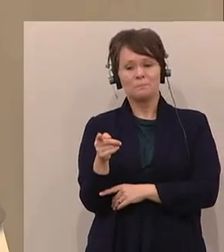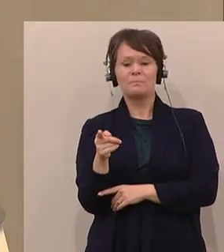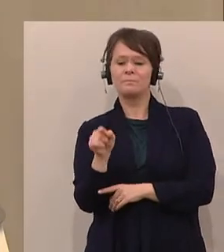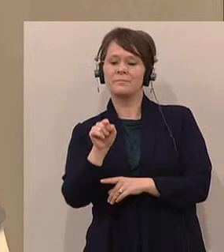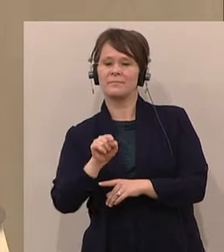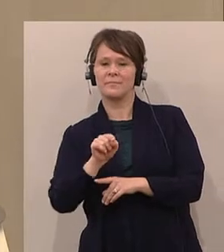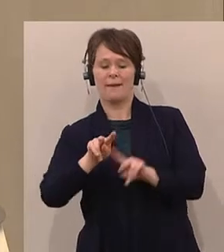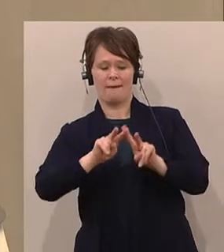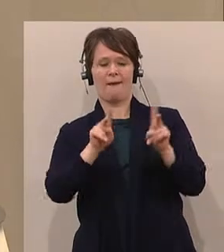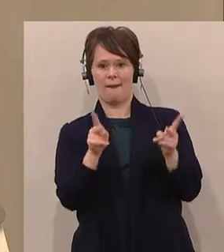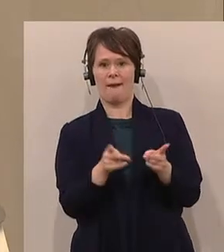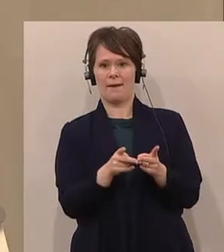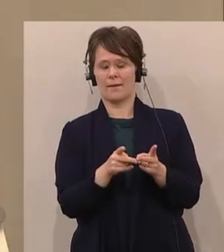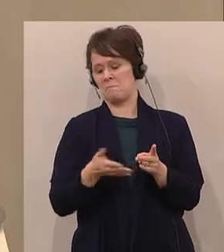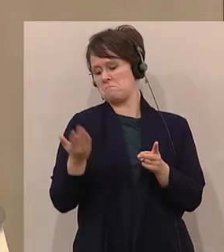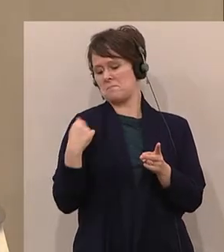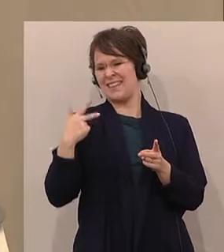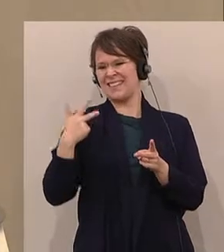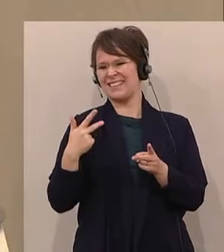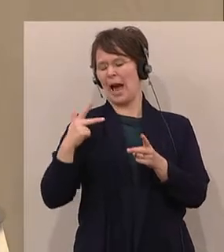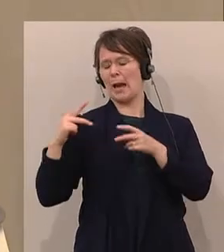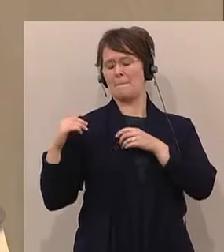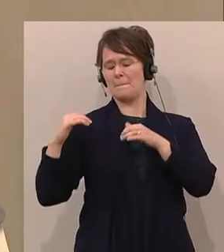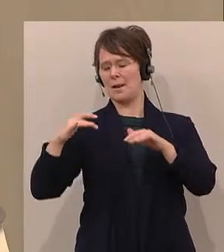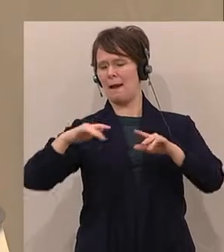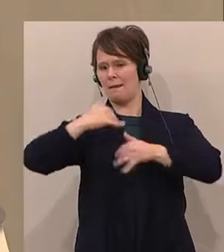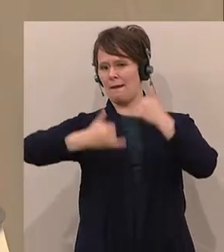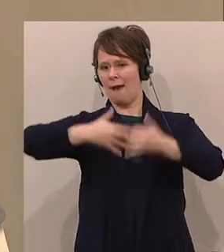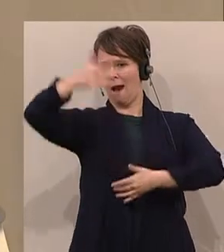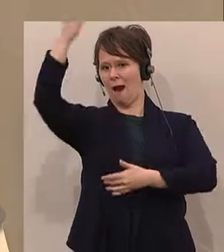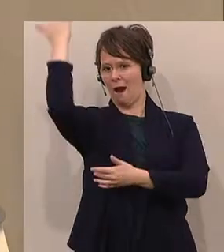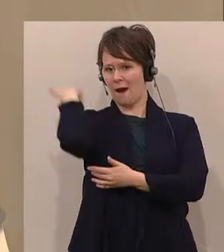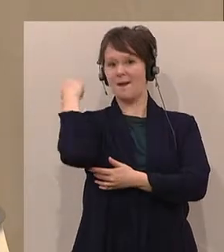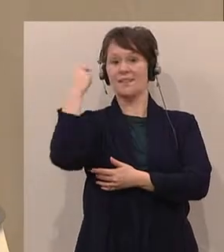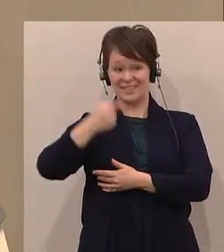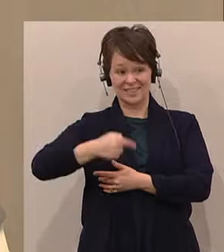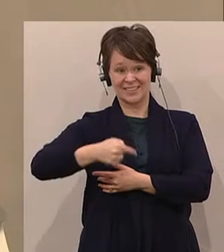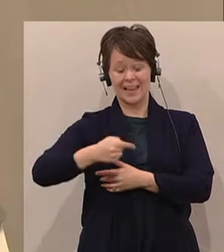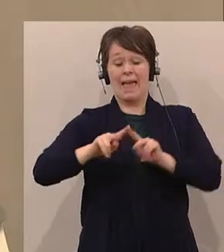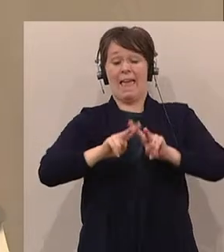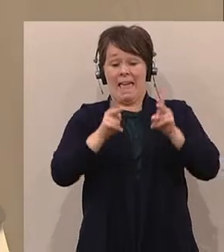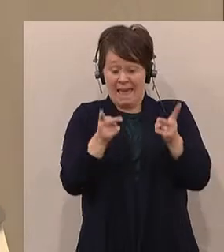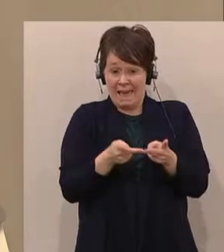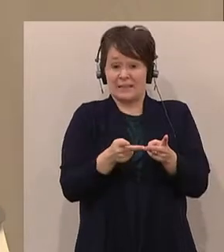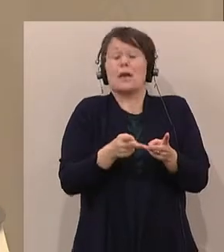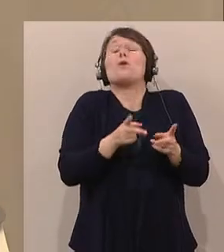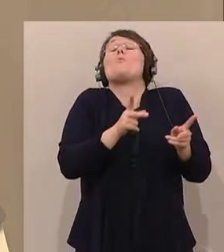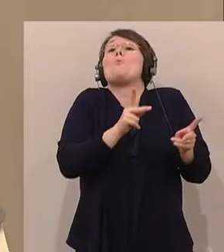vor knapp 300 Millionen Jahren eine Eiskugel hätte werden können,